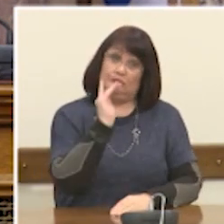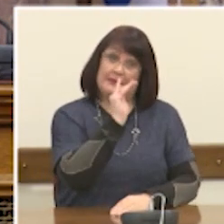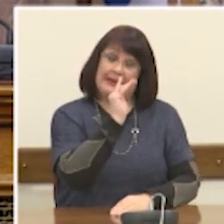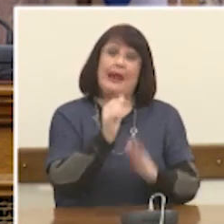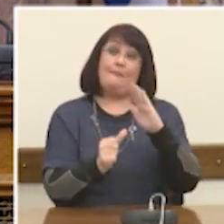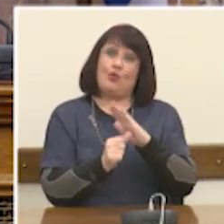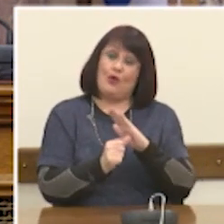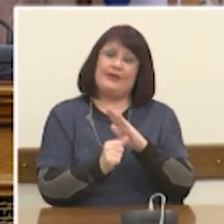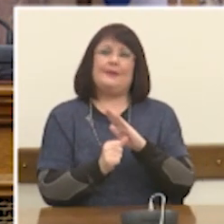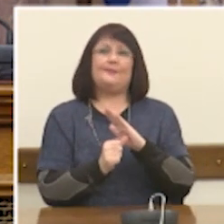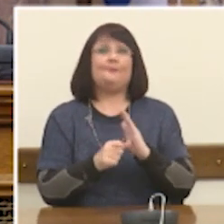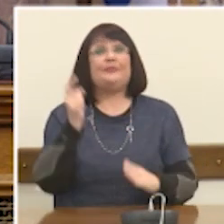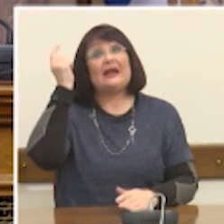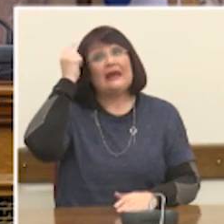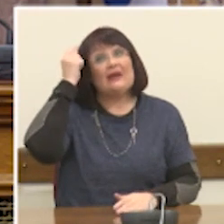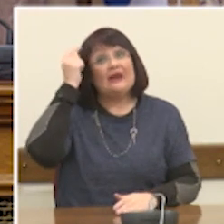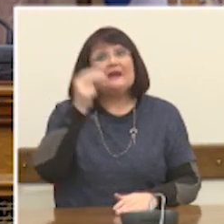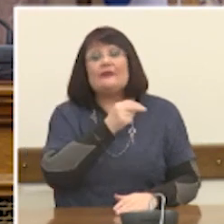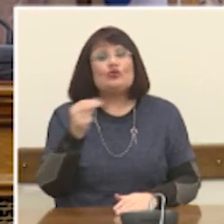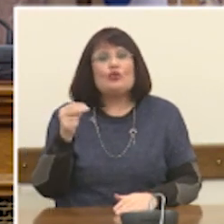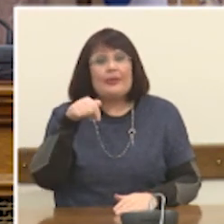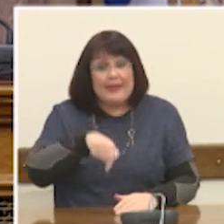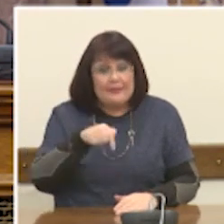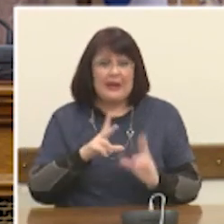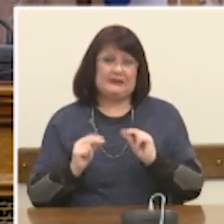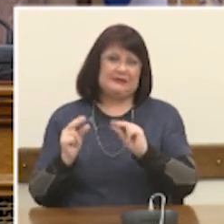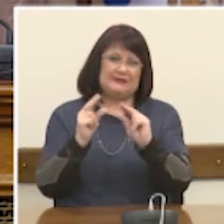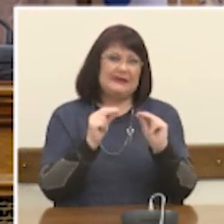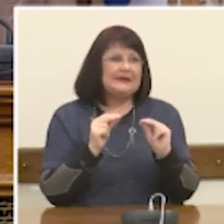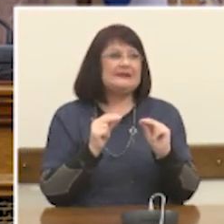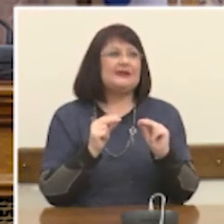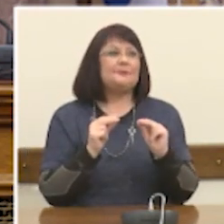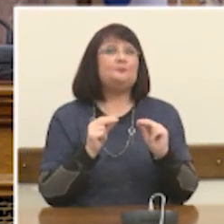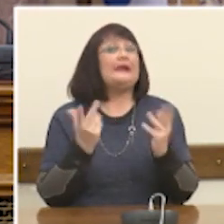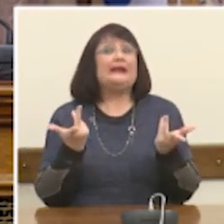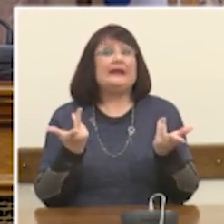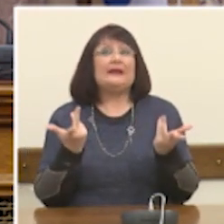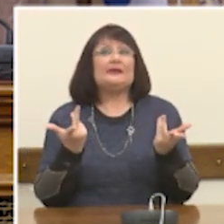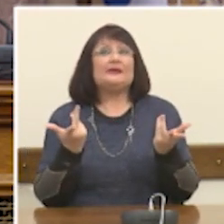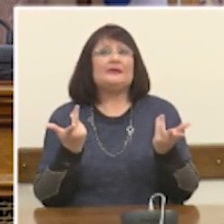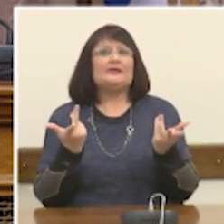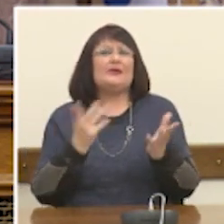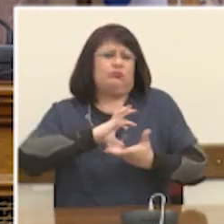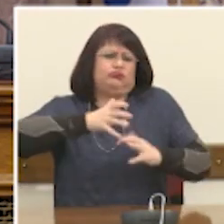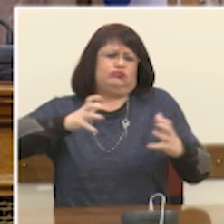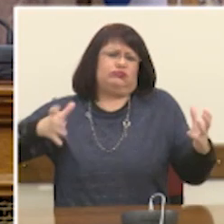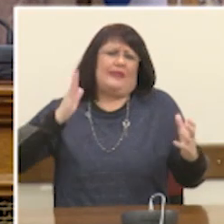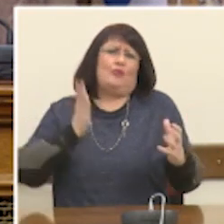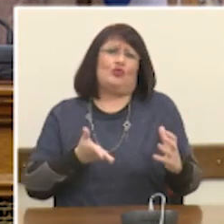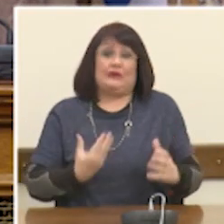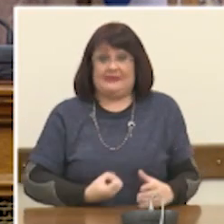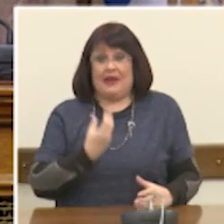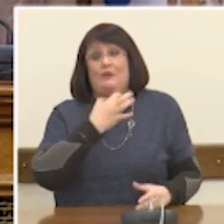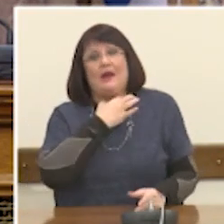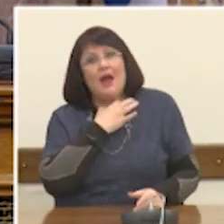όπως καταλαβαίνετε το αντικείμενο αυτής της συζήτησης είναι τόσο ευρύ που αισθάνομαι την ανάγκη